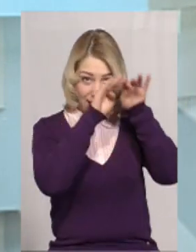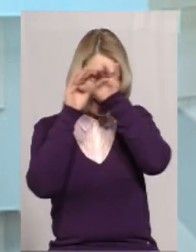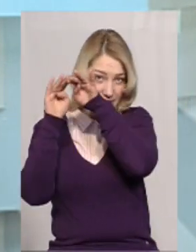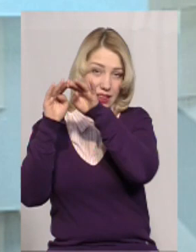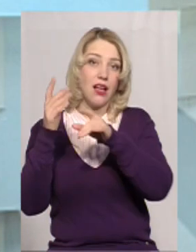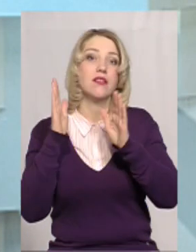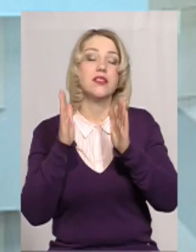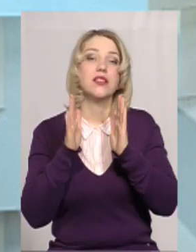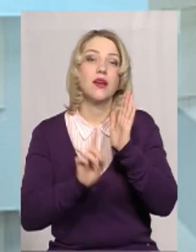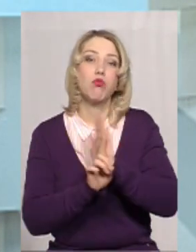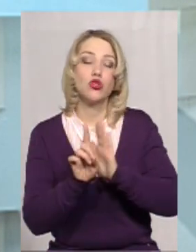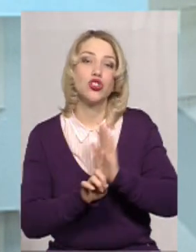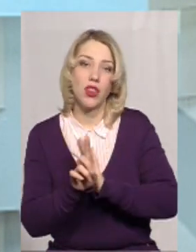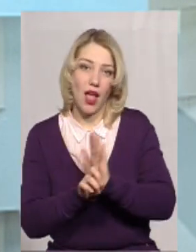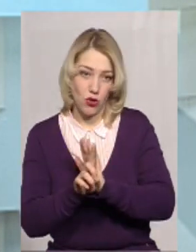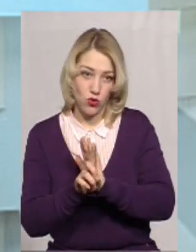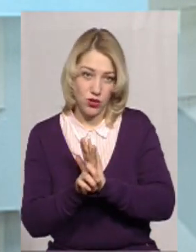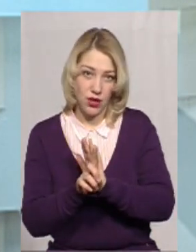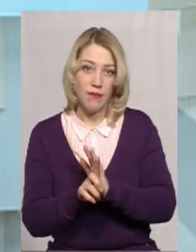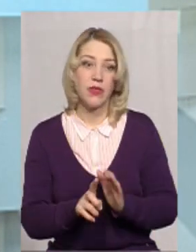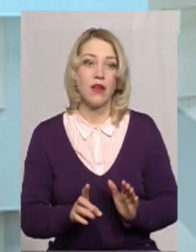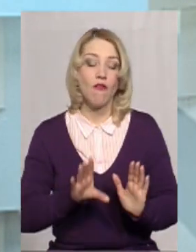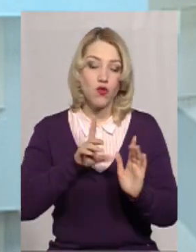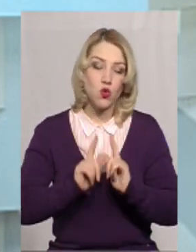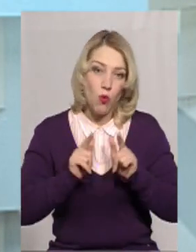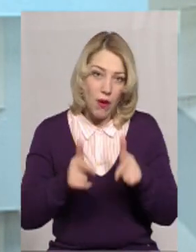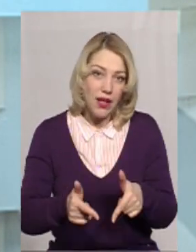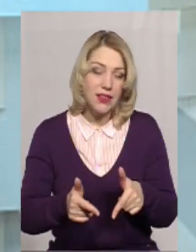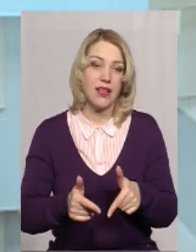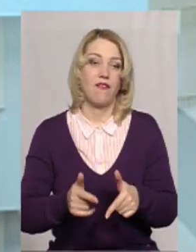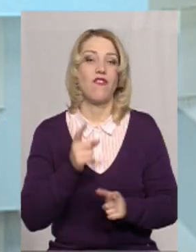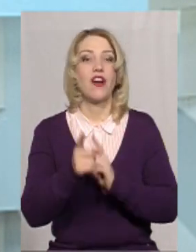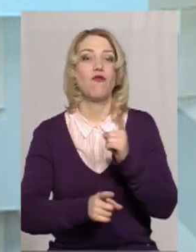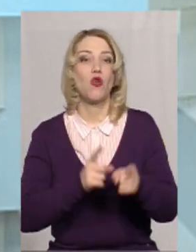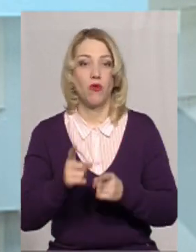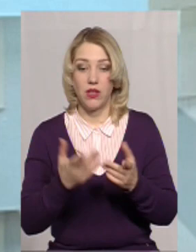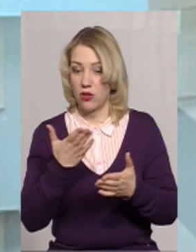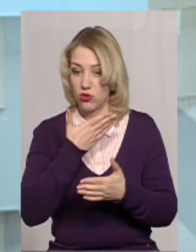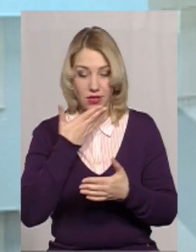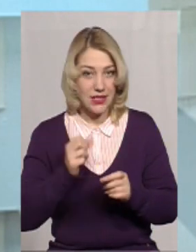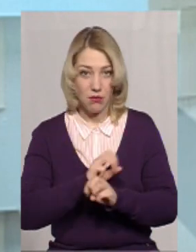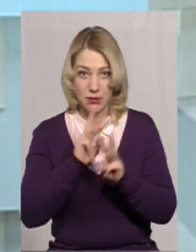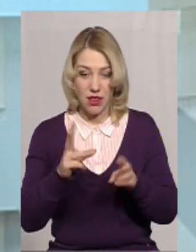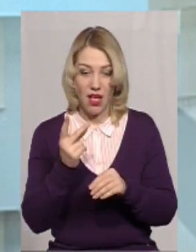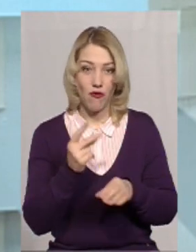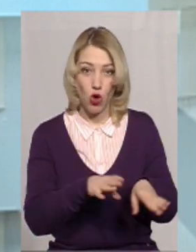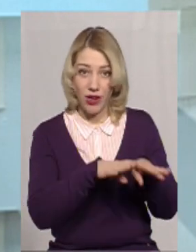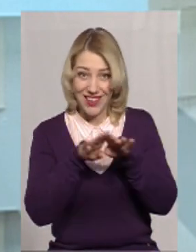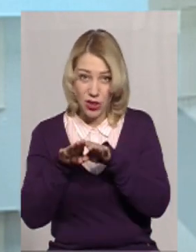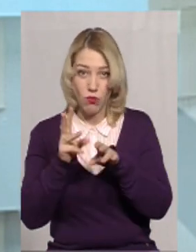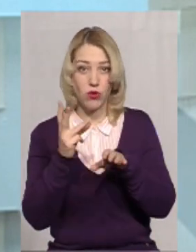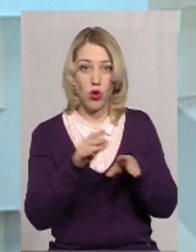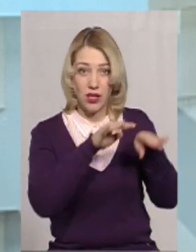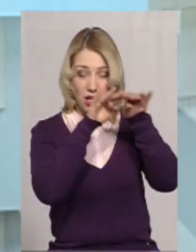тільки починають вступати в стадію реформування. І якщо ми не забезпечимо на вторинному та третинному